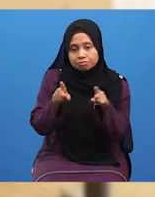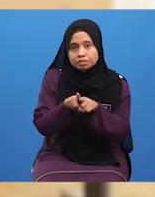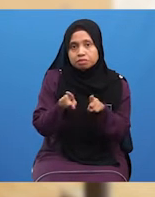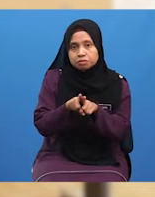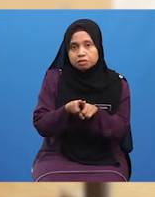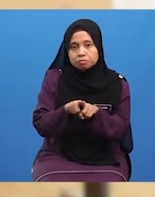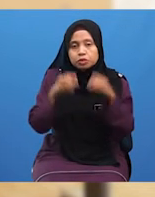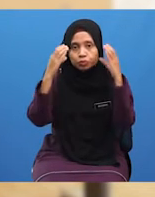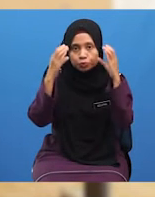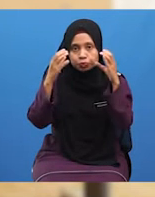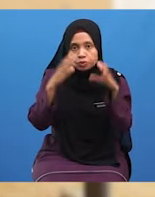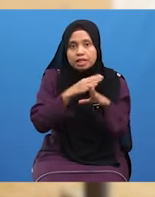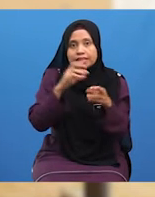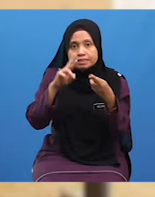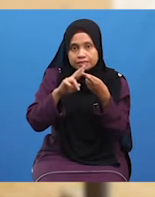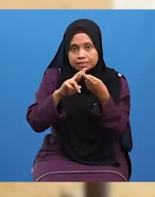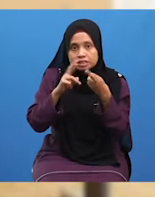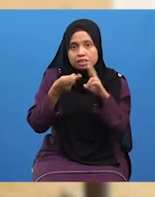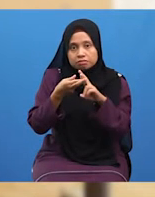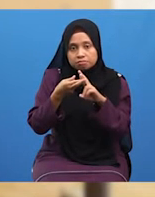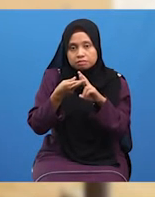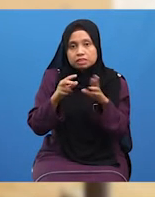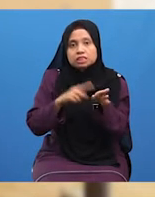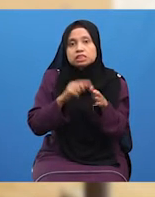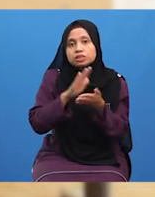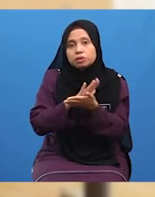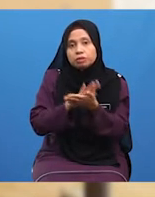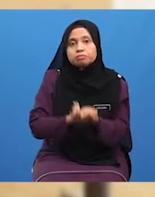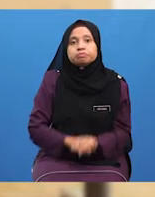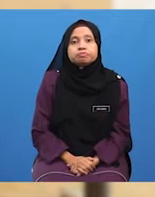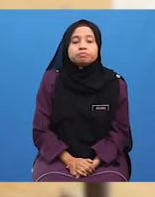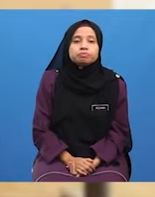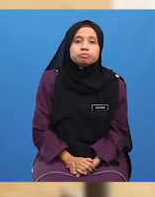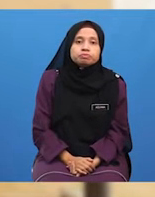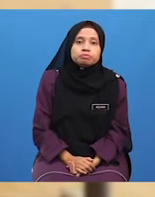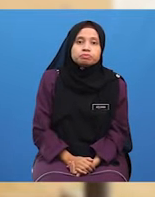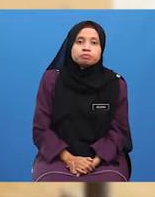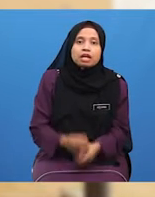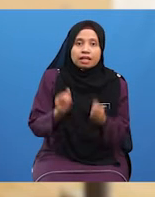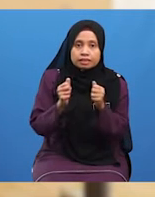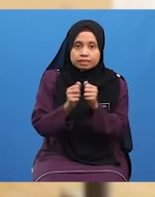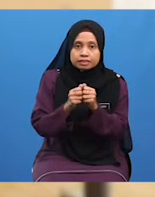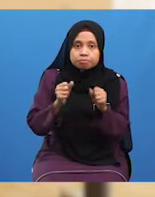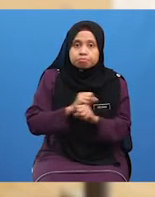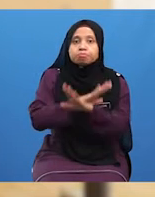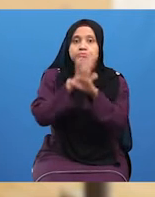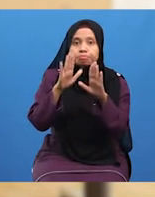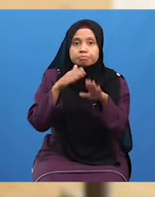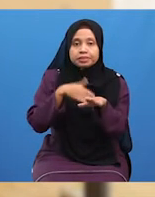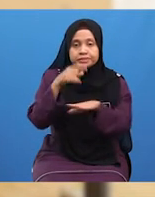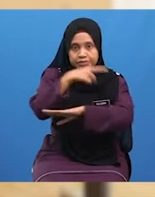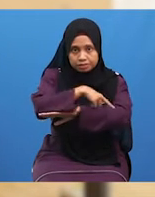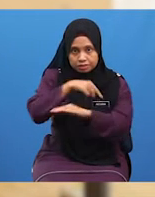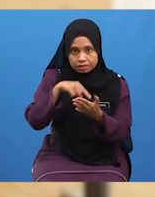Bersama-sama Guru Dan Rakan Anda Di Sekolah Ya Dengan Penerangan